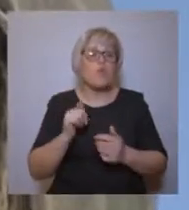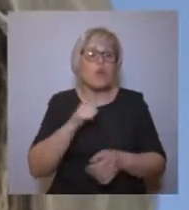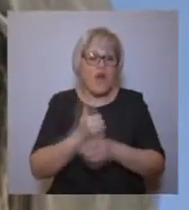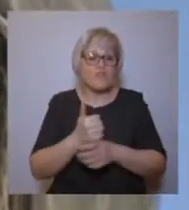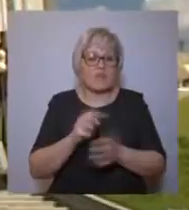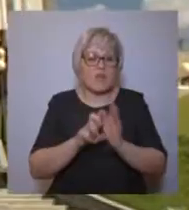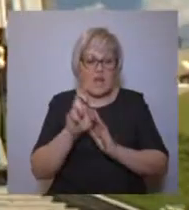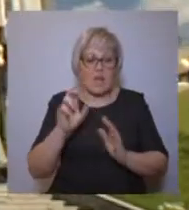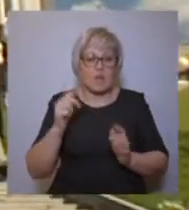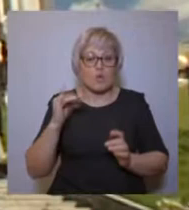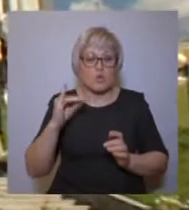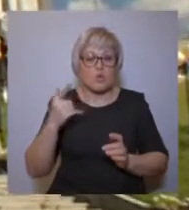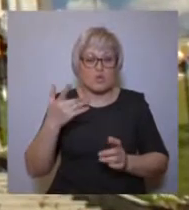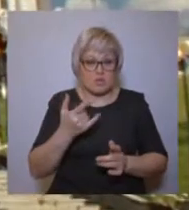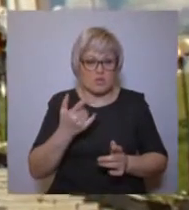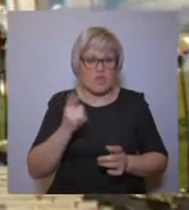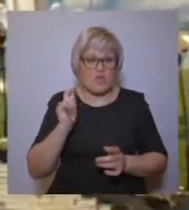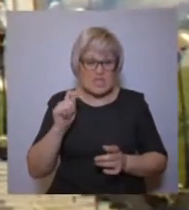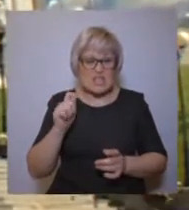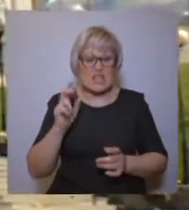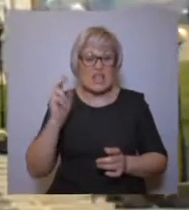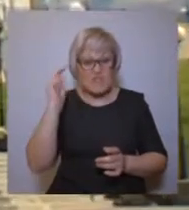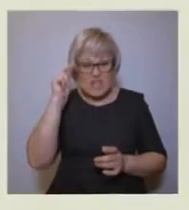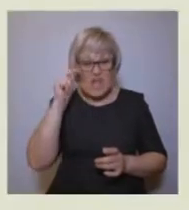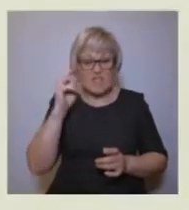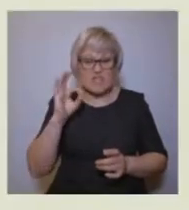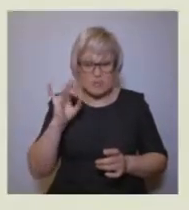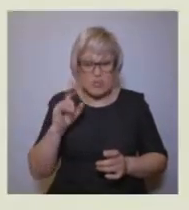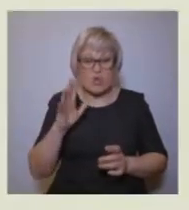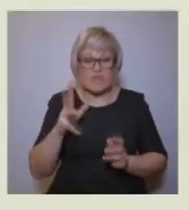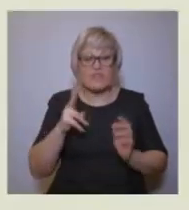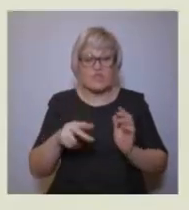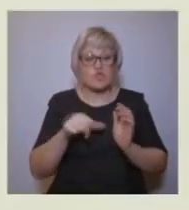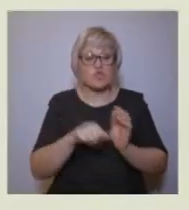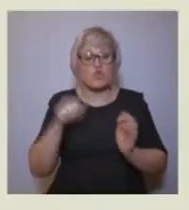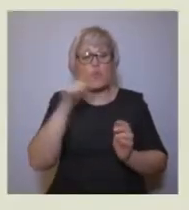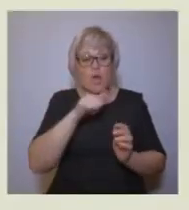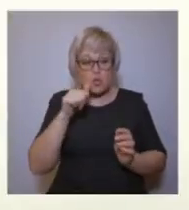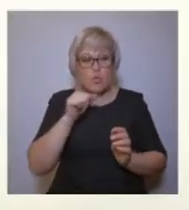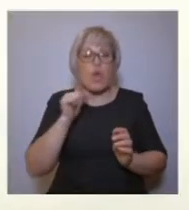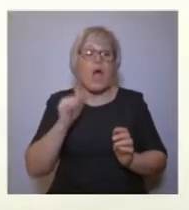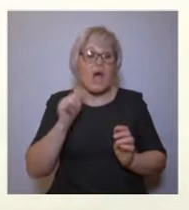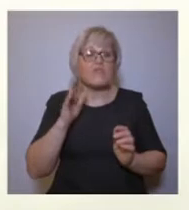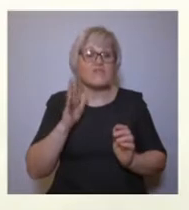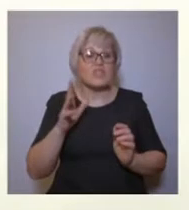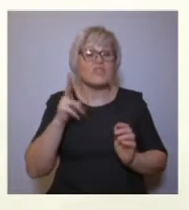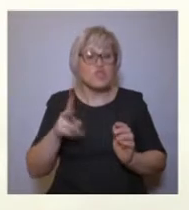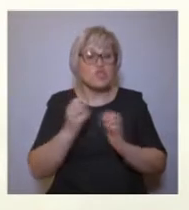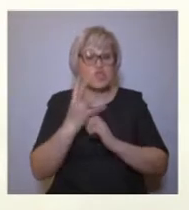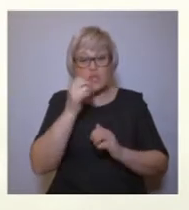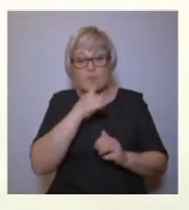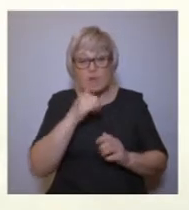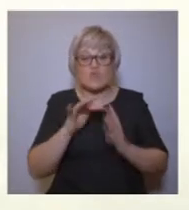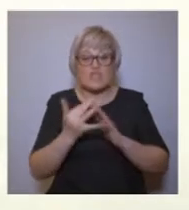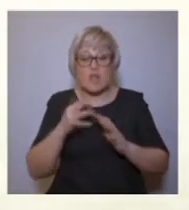собора в 2006 году. А в августе 2014 года в национальном селе Полноват Белоярского района Югры, потомки крещенных